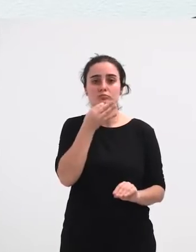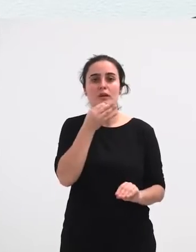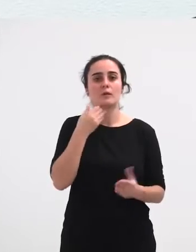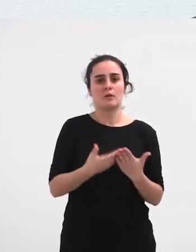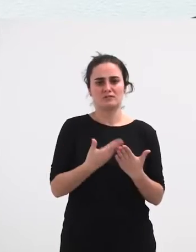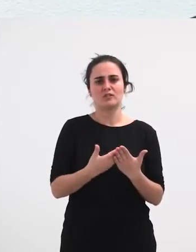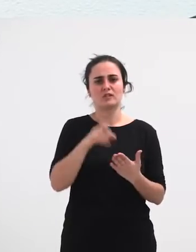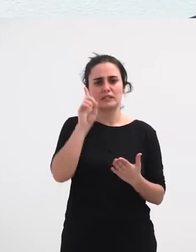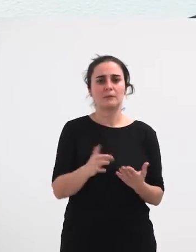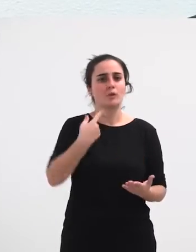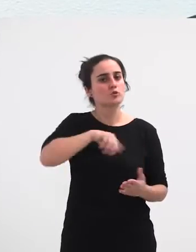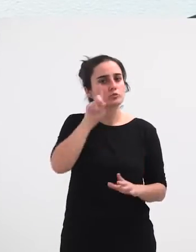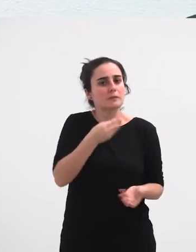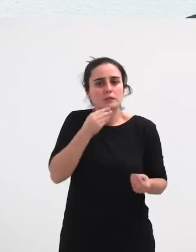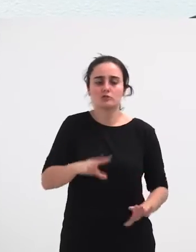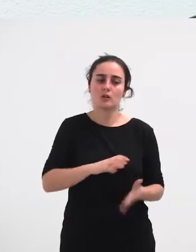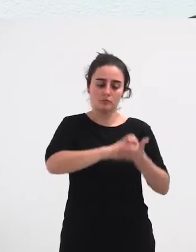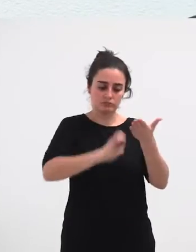Historia Hori Kontatu Nahi Ezan Dugu